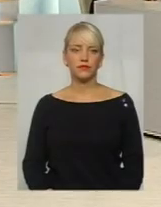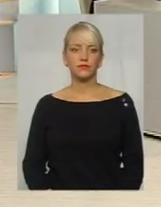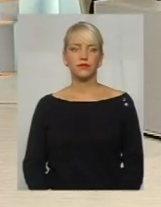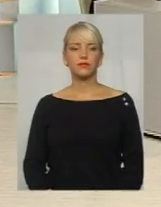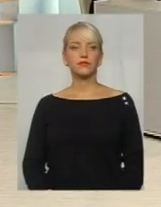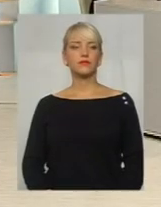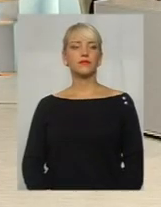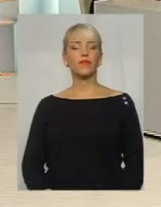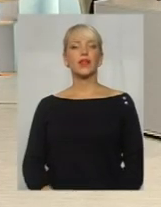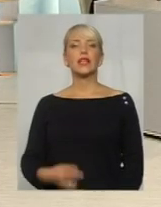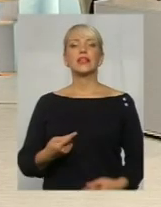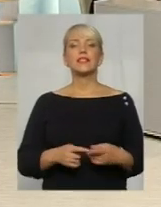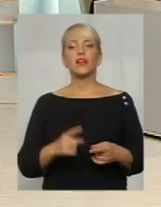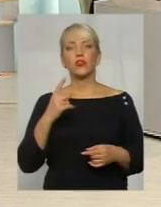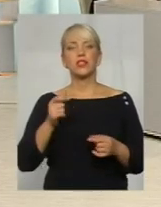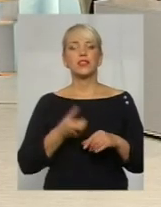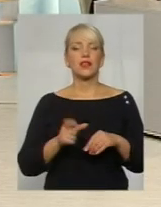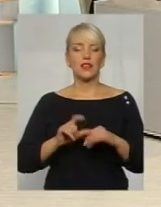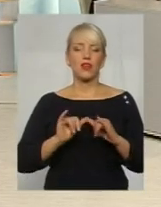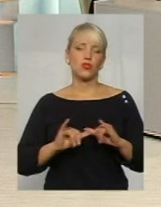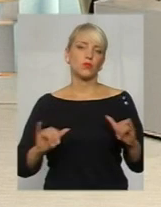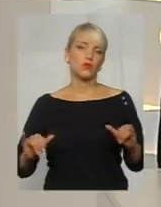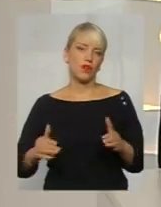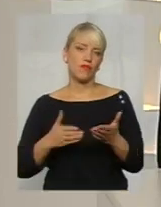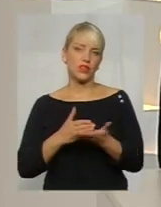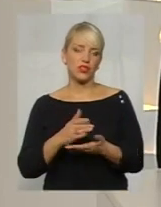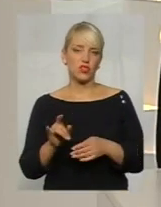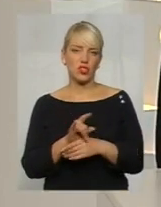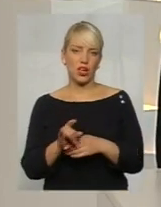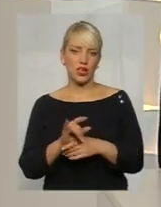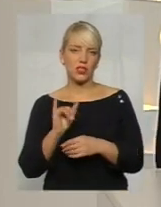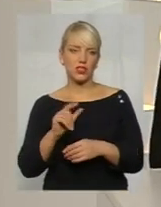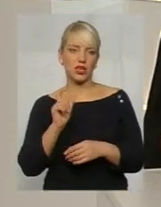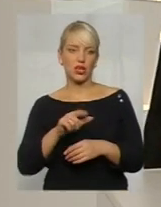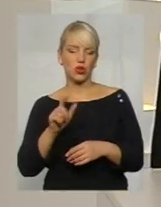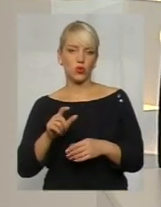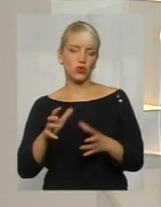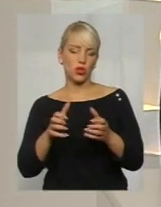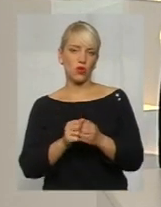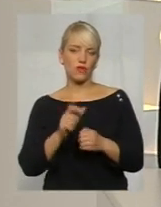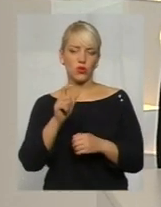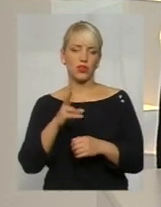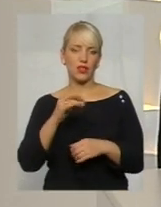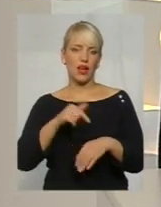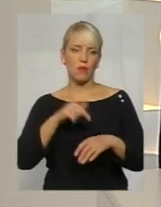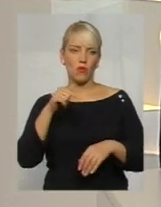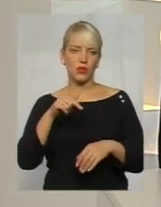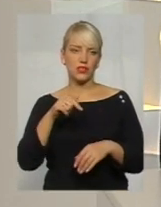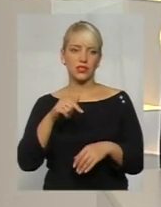Отож, це один з найрозповсюдженіших видів шахраївств, і шахраї ловлять людину на емоції, на